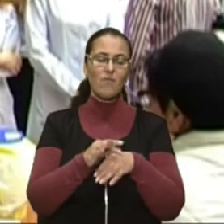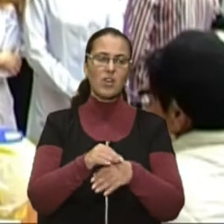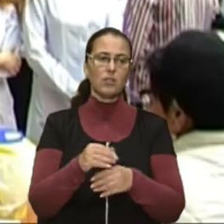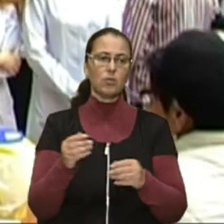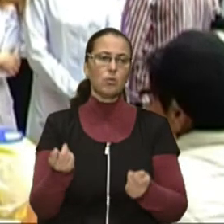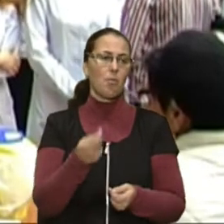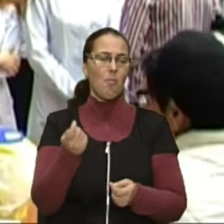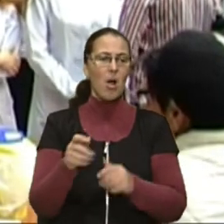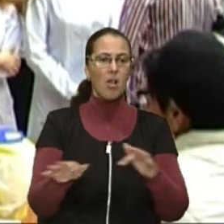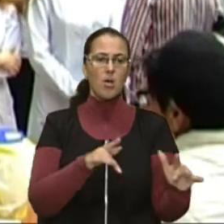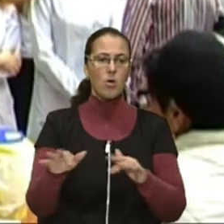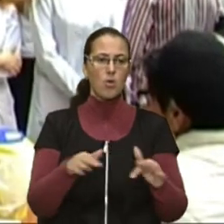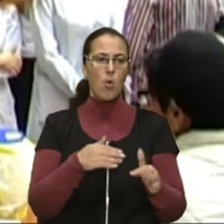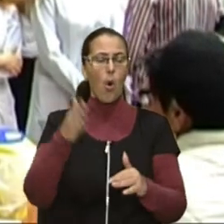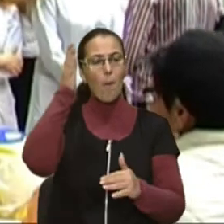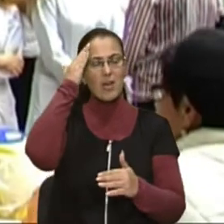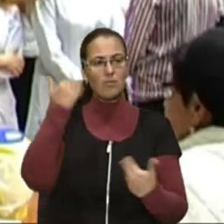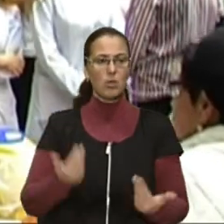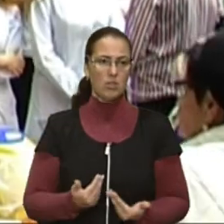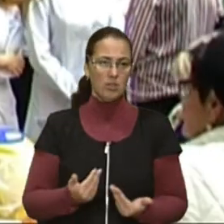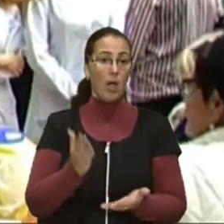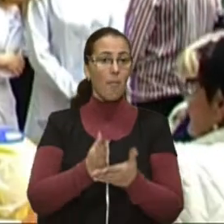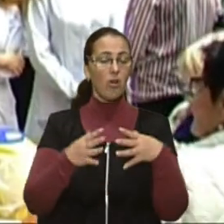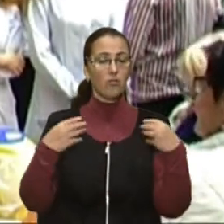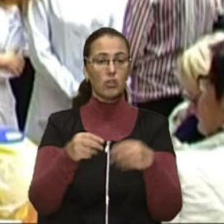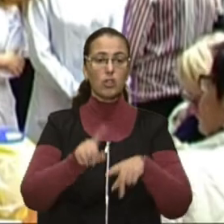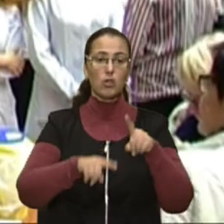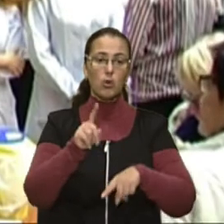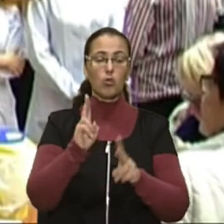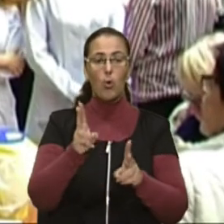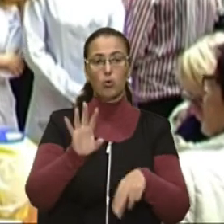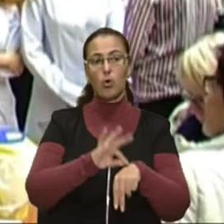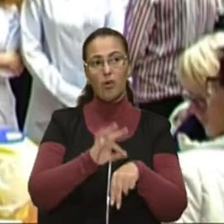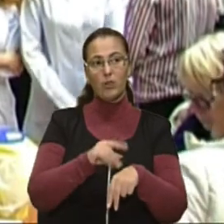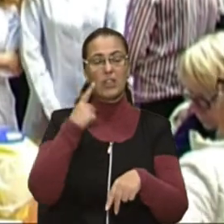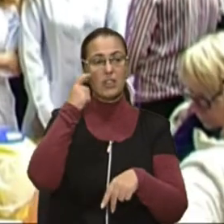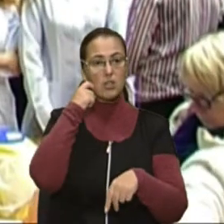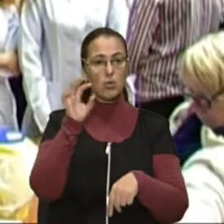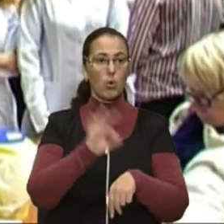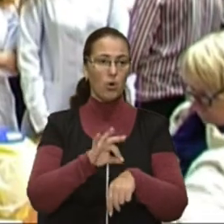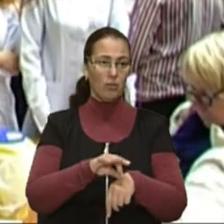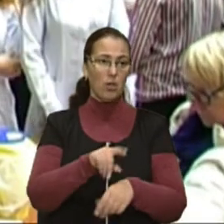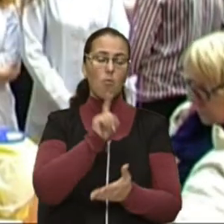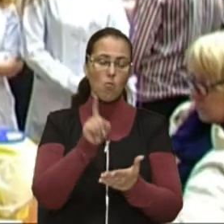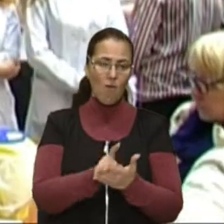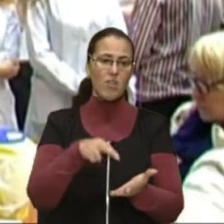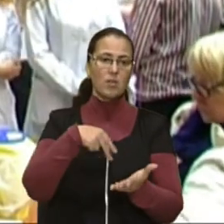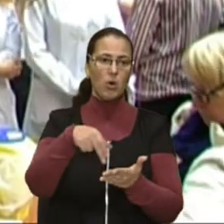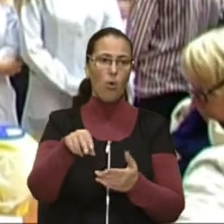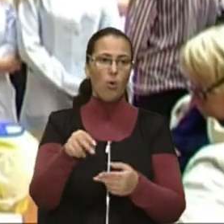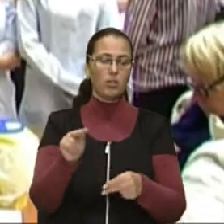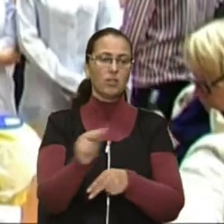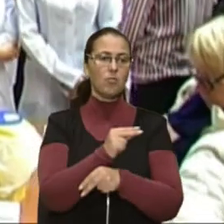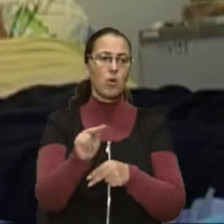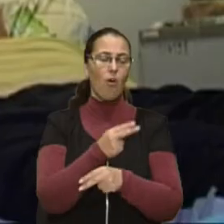життя, та мають в родині близьких родичів, які хворіли або хворіють на цукровий діабет, повинні проходити профілактичні